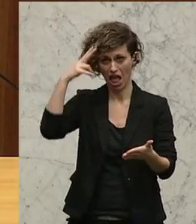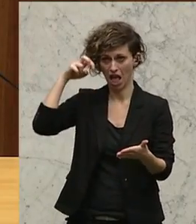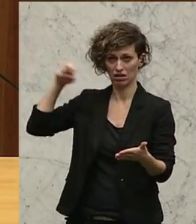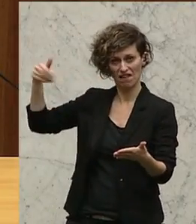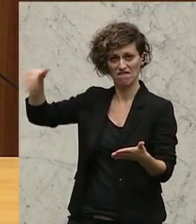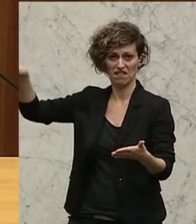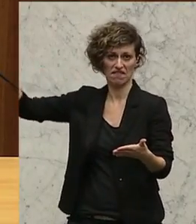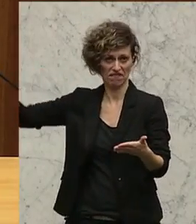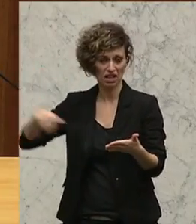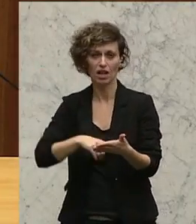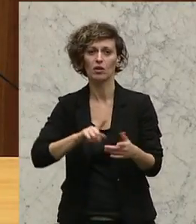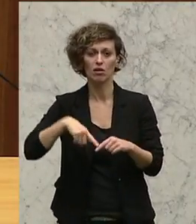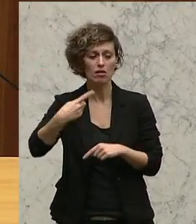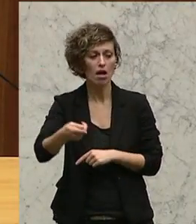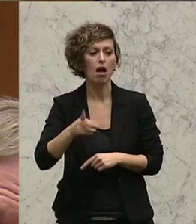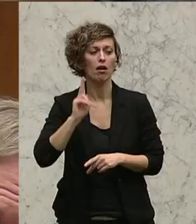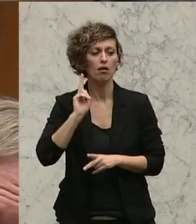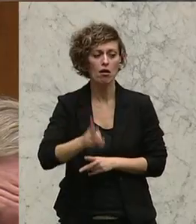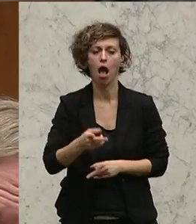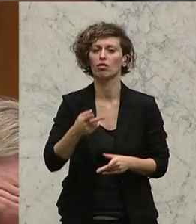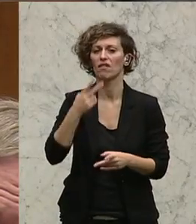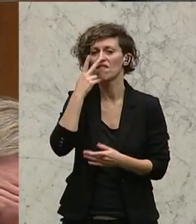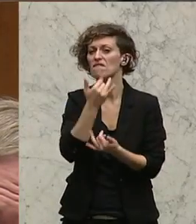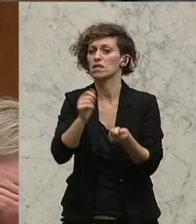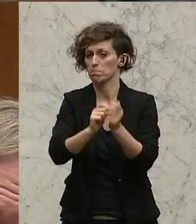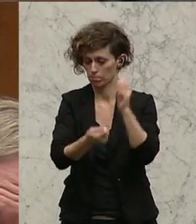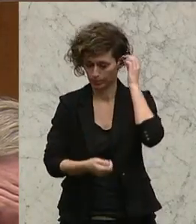Dezember haben Sie schon erstmals die Möglichkeit, einen kleinen Wink zu setzen.